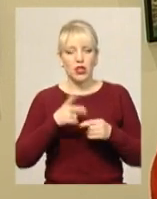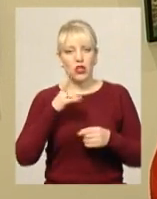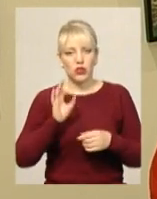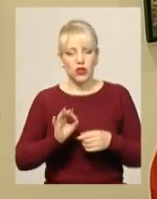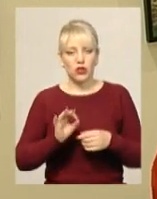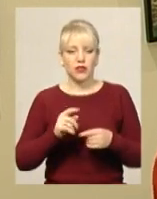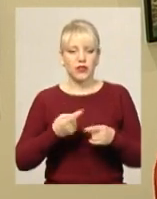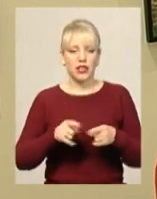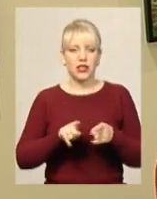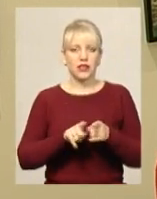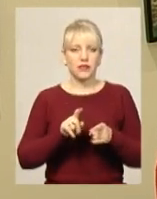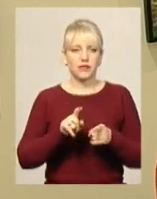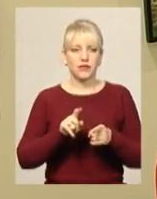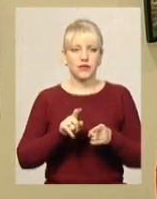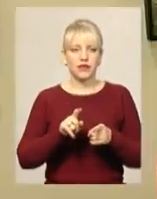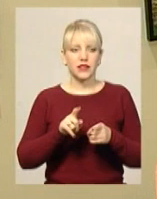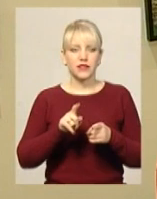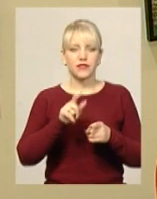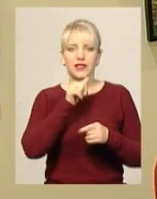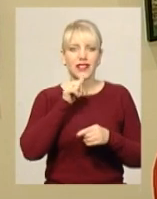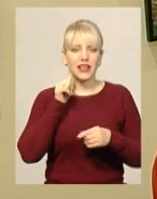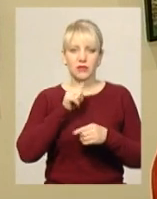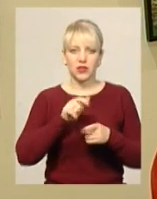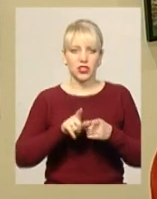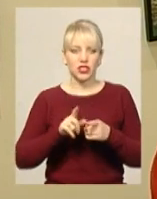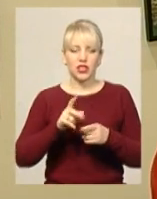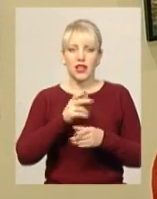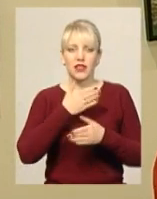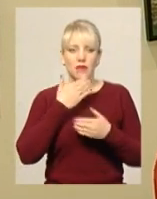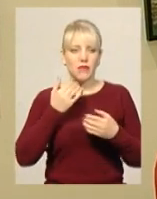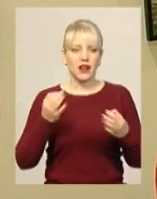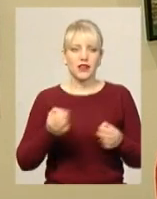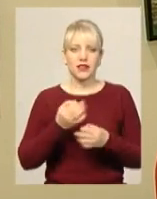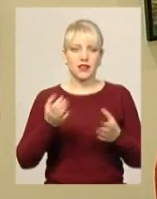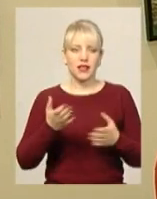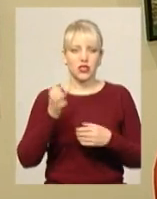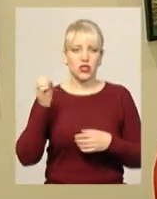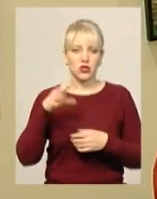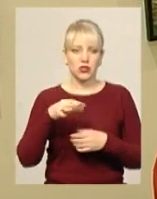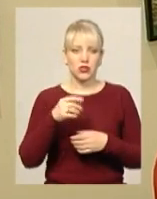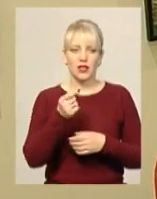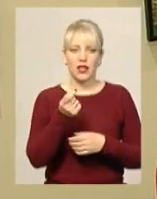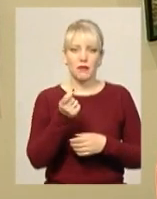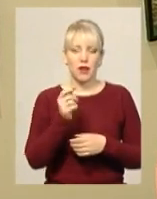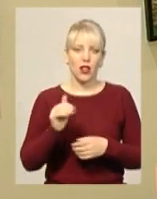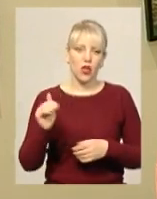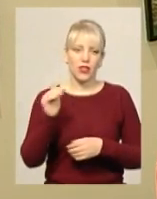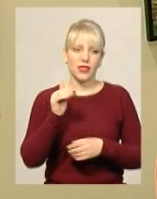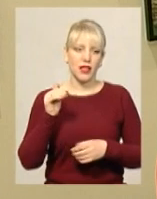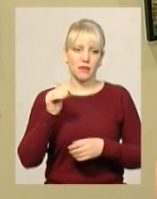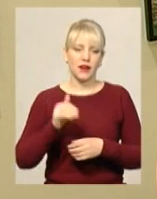же час вони надзвичайно втаємничені. Майже ніде немає сонця і дуже мало неба.